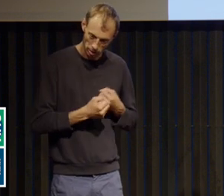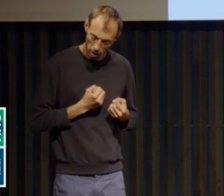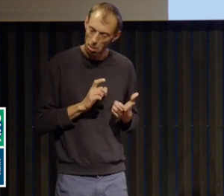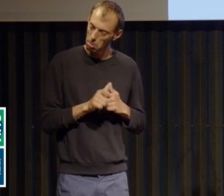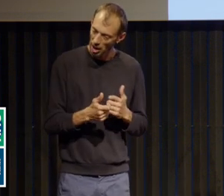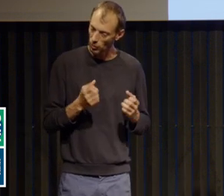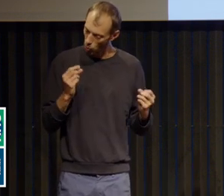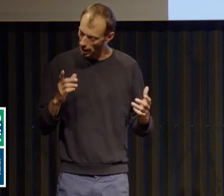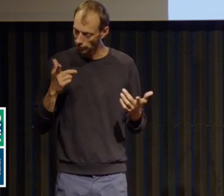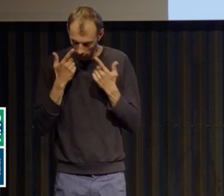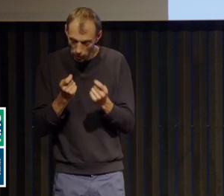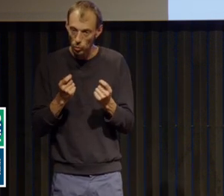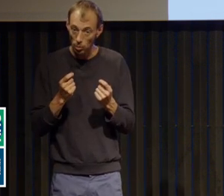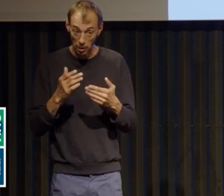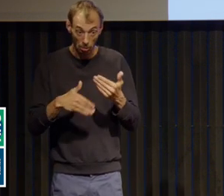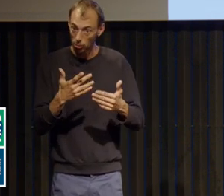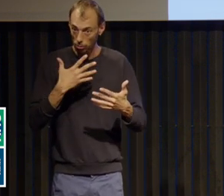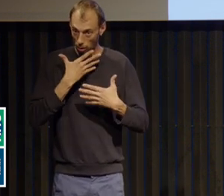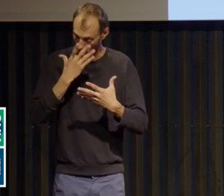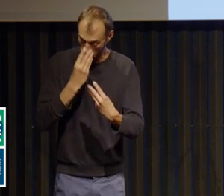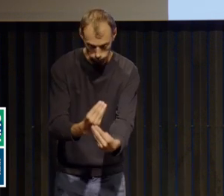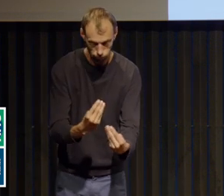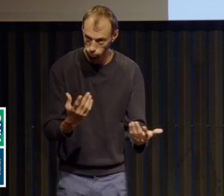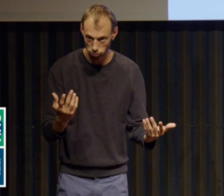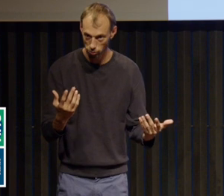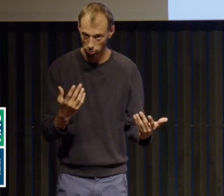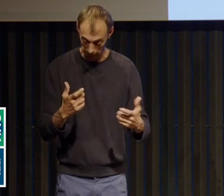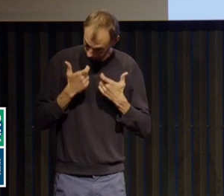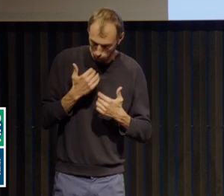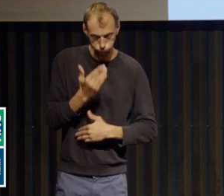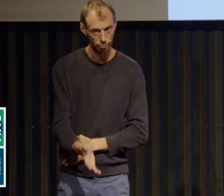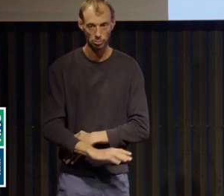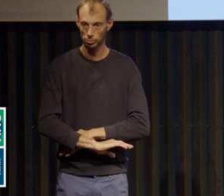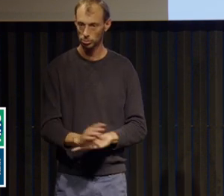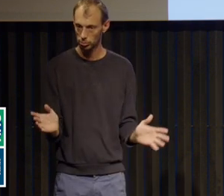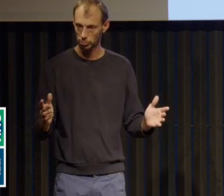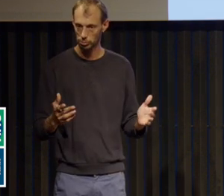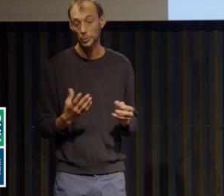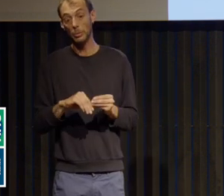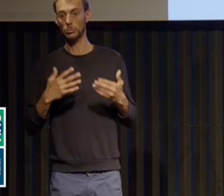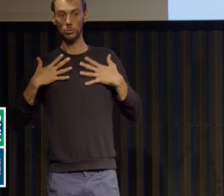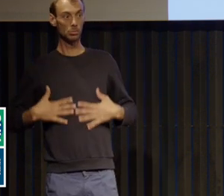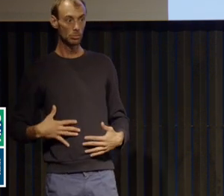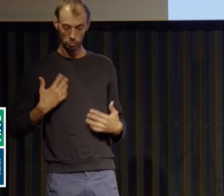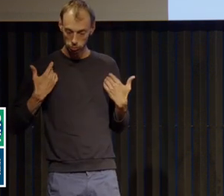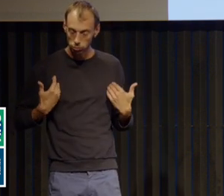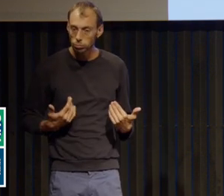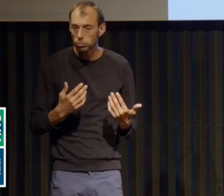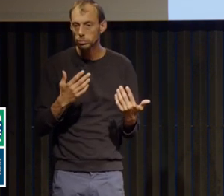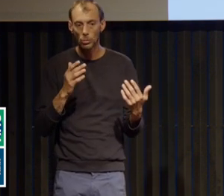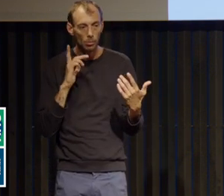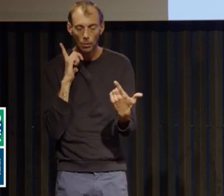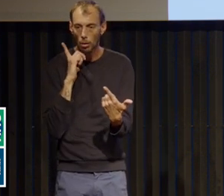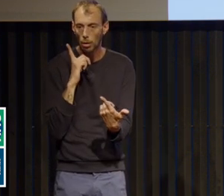Alors, le corps, je vous ai dit, il s'adapte, donc il prend quand même l'habitude, il y une certaine habitude, une adaptation à la situation, ce qui ne va pas l'aider à